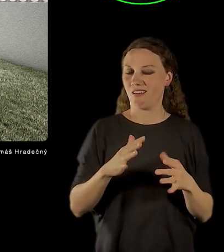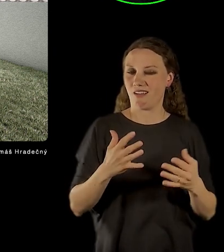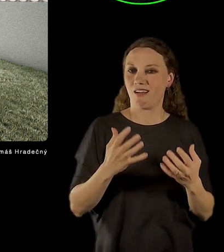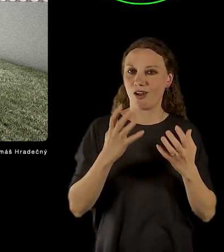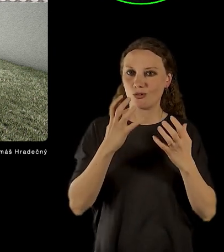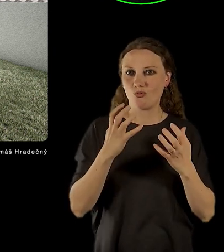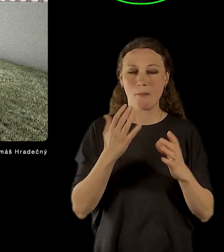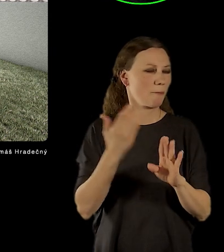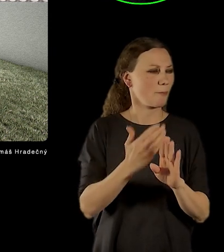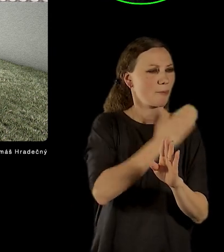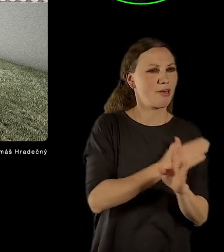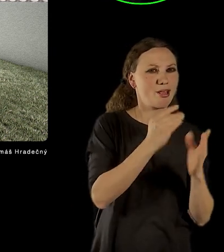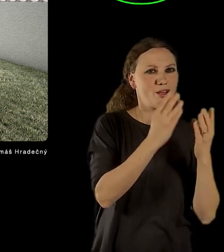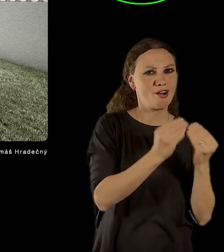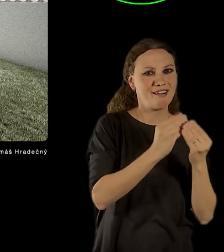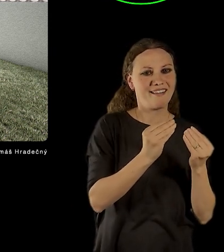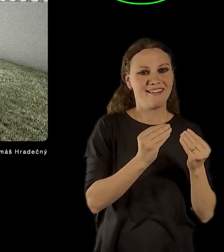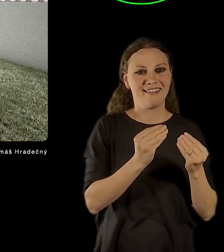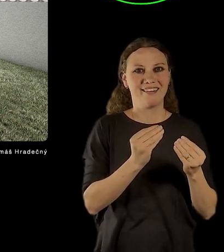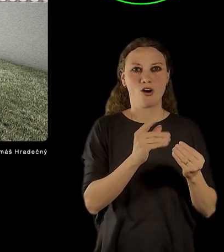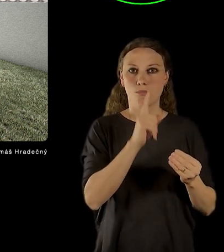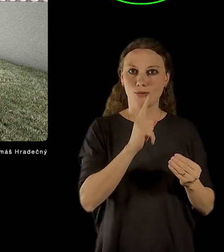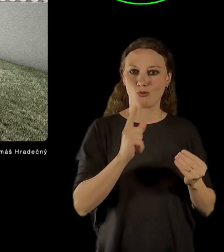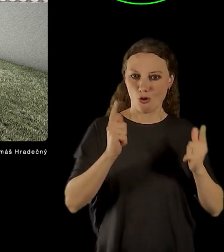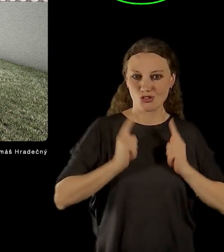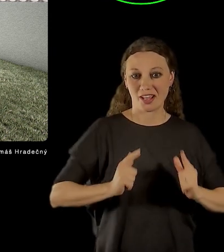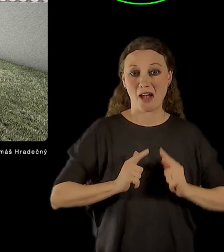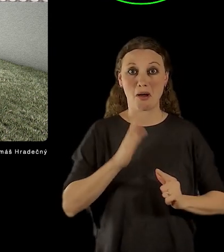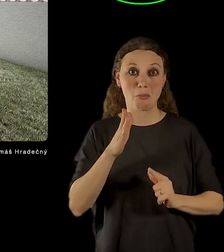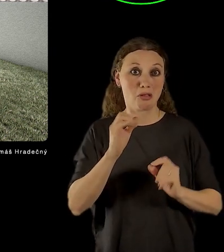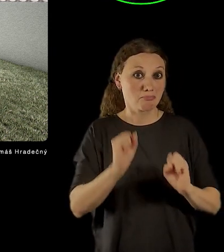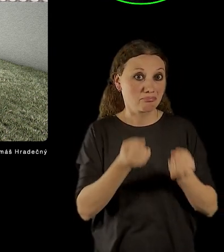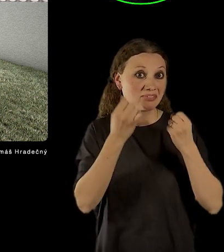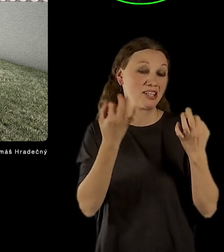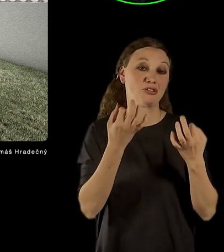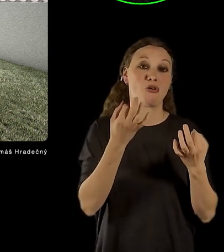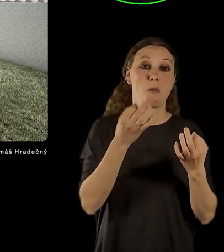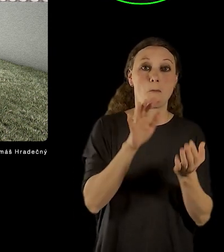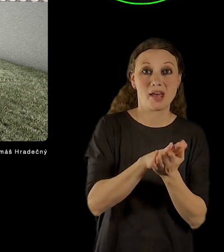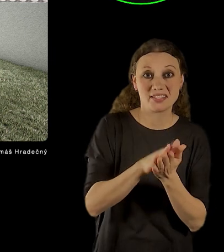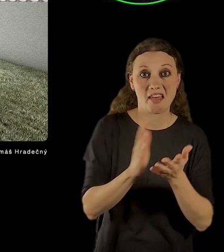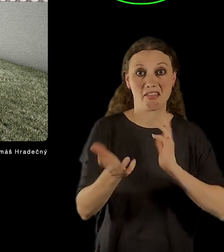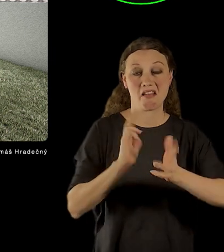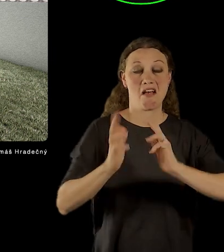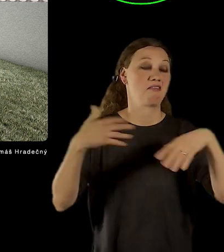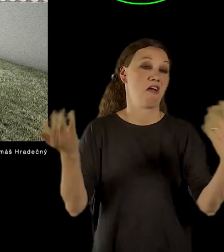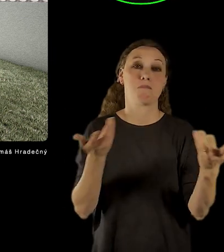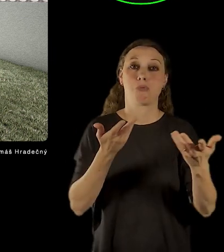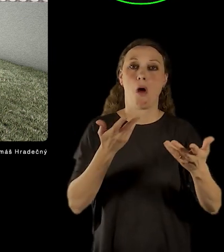zaznělo od předřečníků, tak tam to očekávání, že tam budou probíhat besedy, že tam budou probíhat